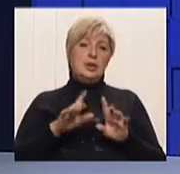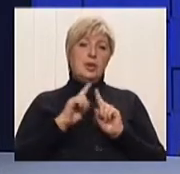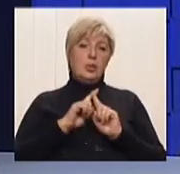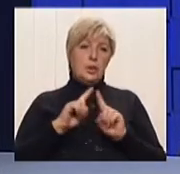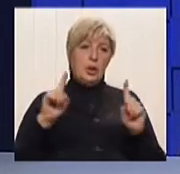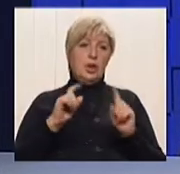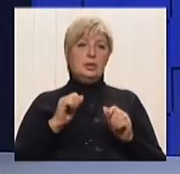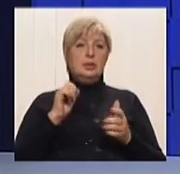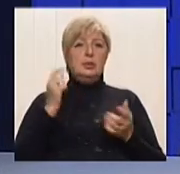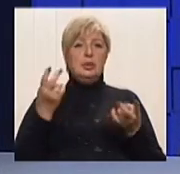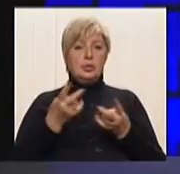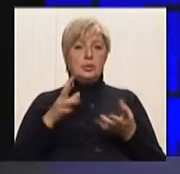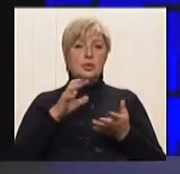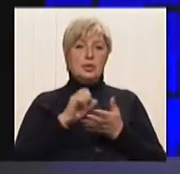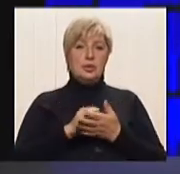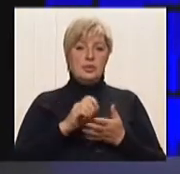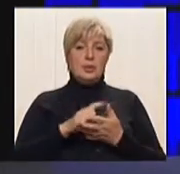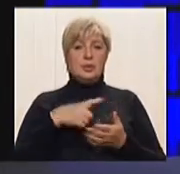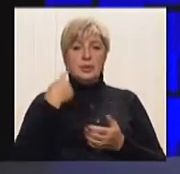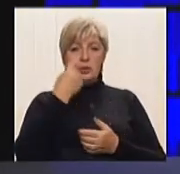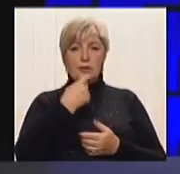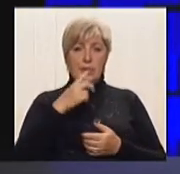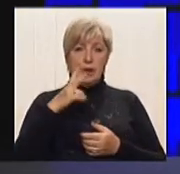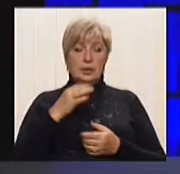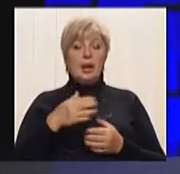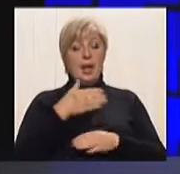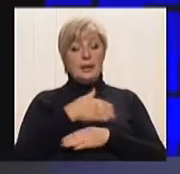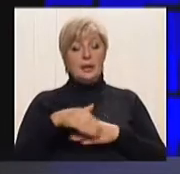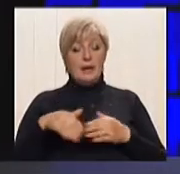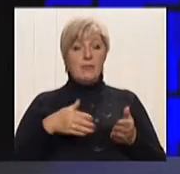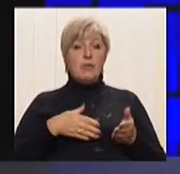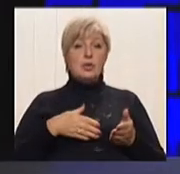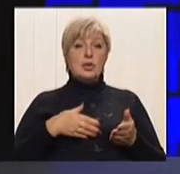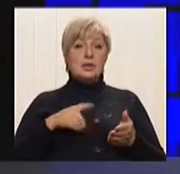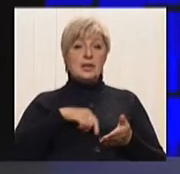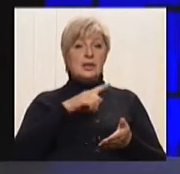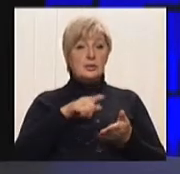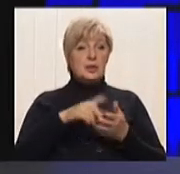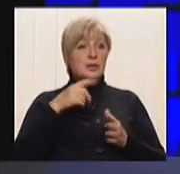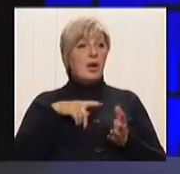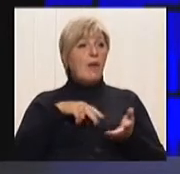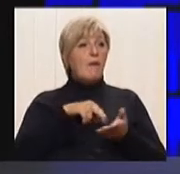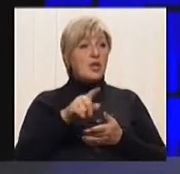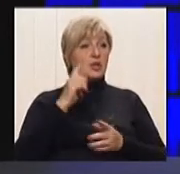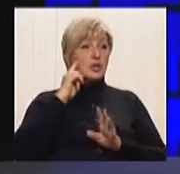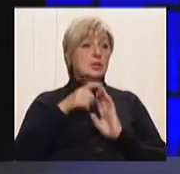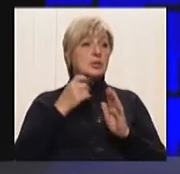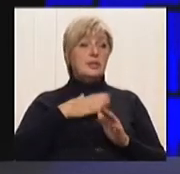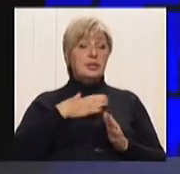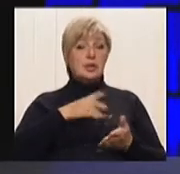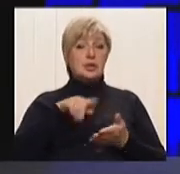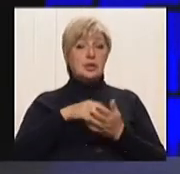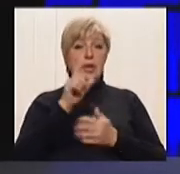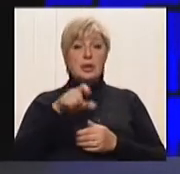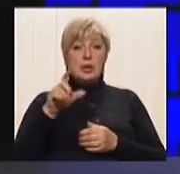індивідуально. Ну, от, власне, на вулицях міста так ми вийшли і дізнавалися у наших містян. Чи читали